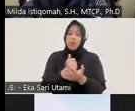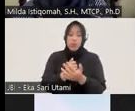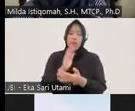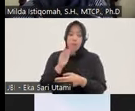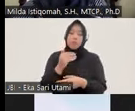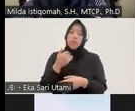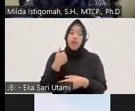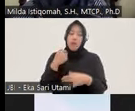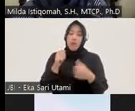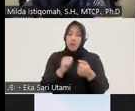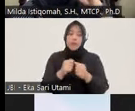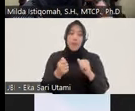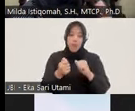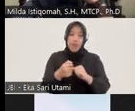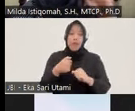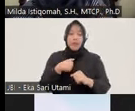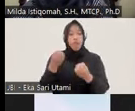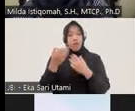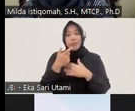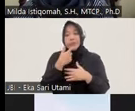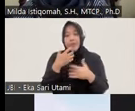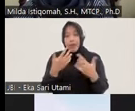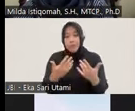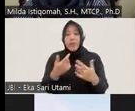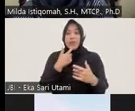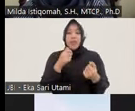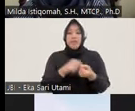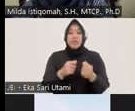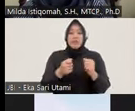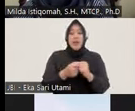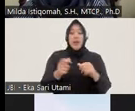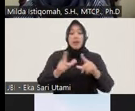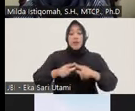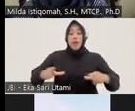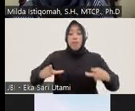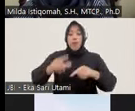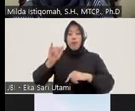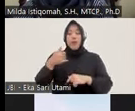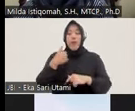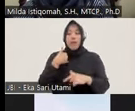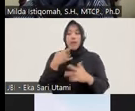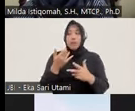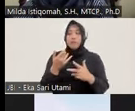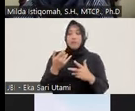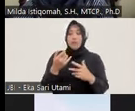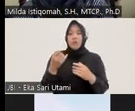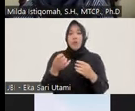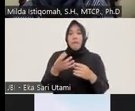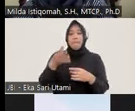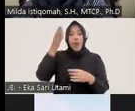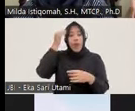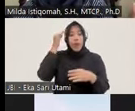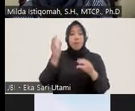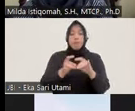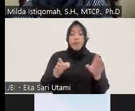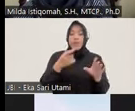terakhir yang ingin saya sampaikan kaitannya dengan persoalan-persoalan di lapangan ya adanya perbedaan pemahaman penerapan